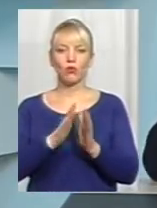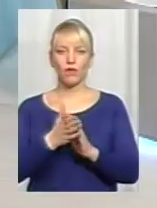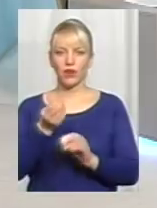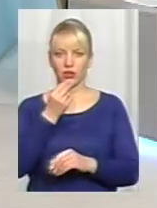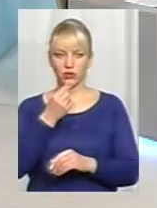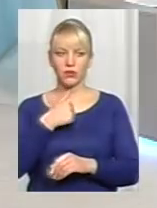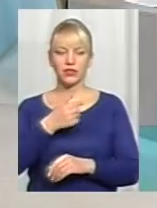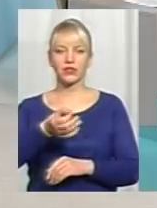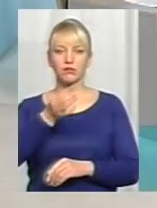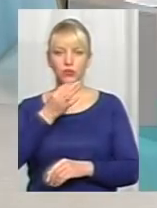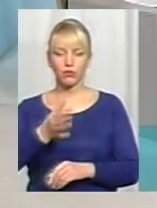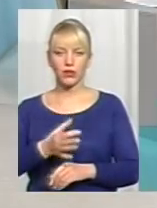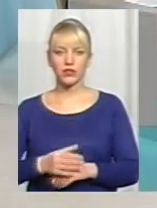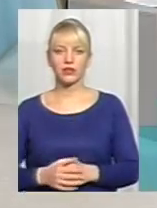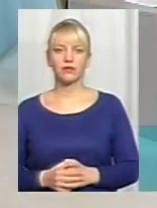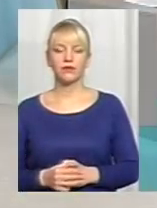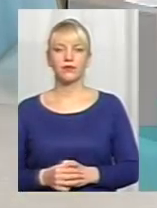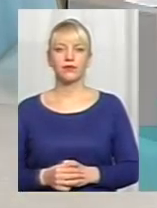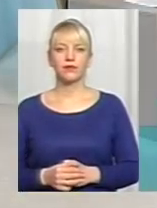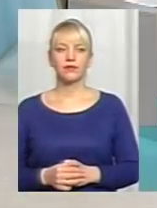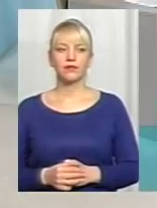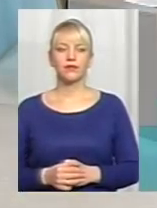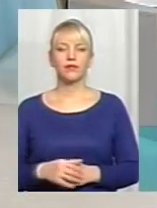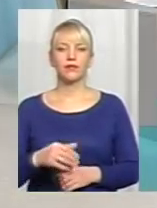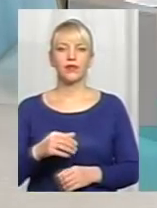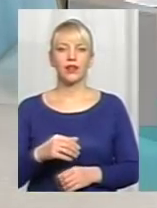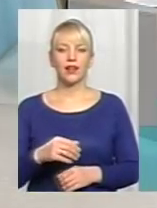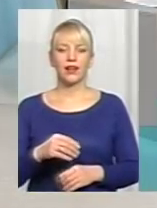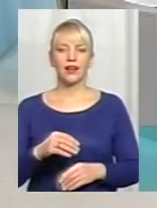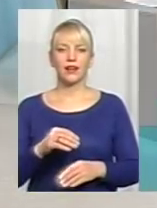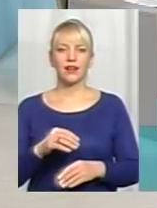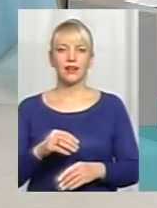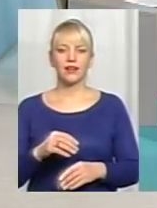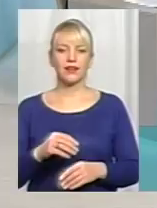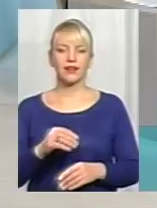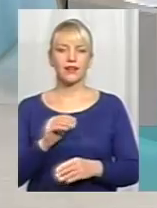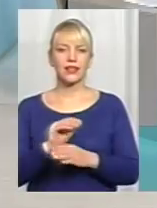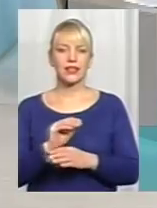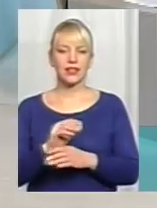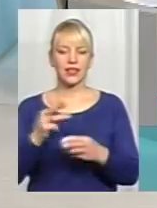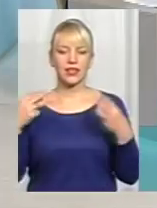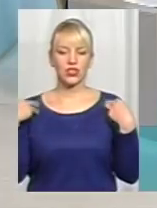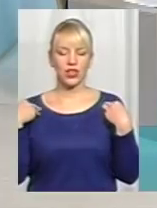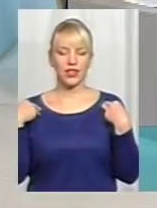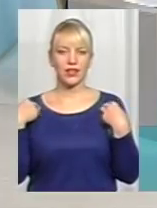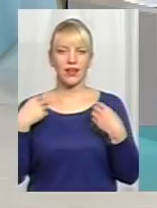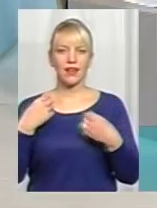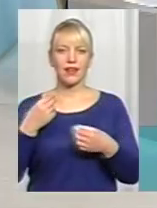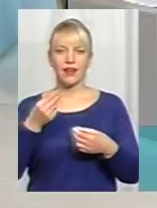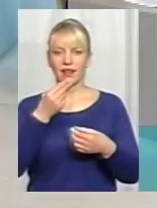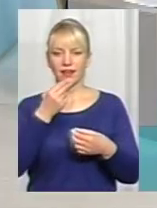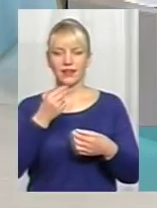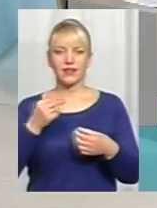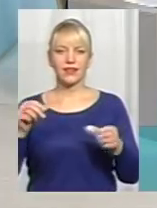Мені сподобалось, скажімо так, імпонує критика начальника їдальні, про те, що не відповідає